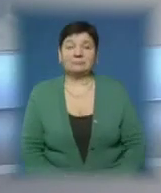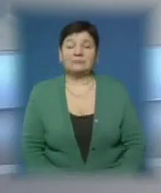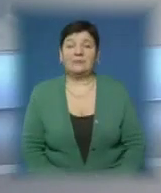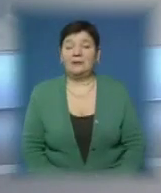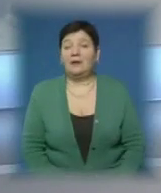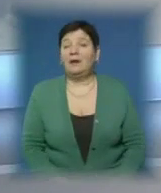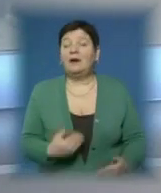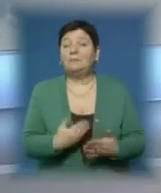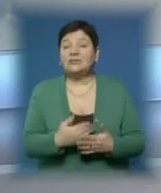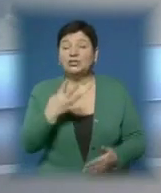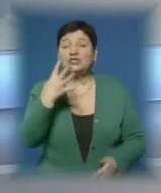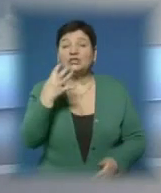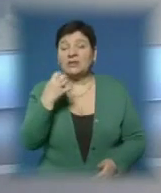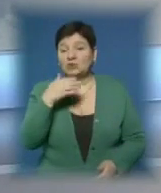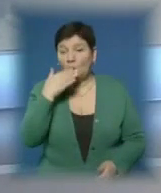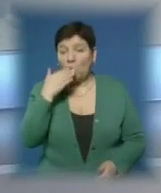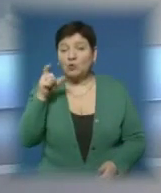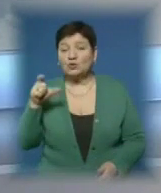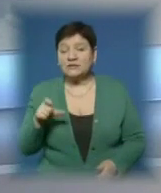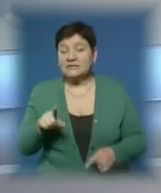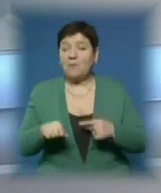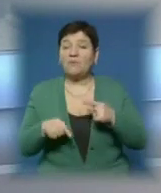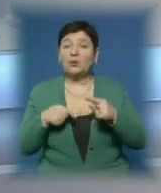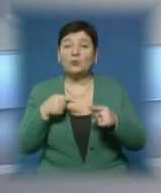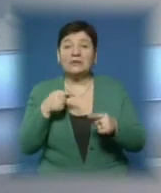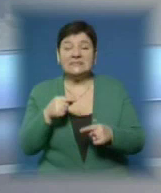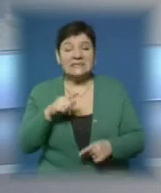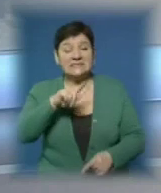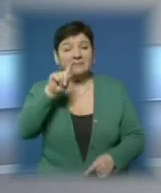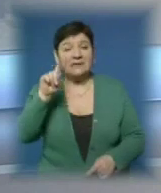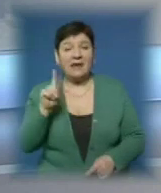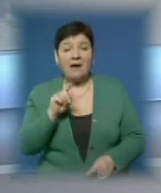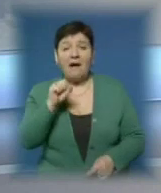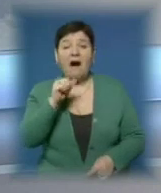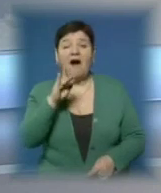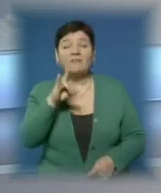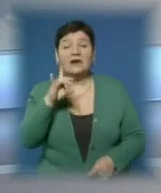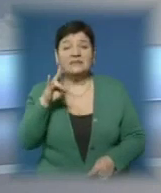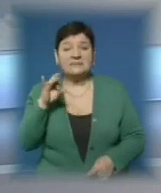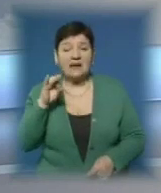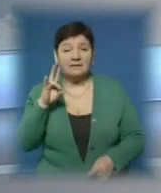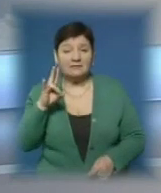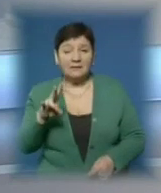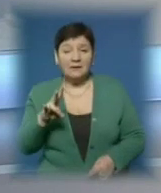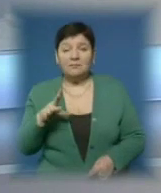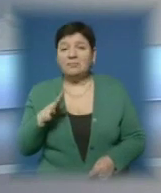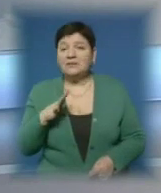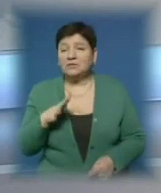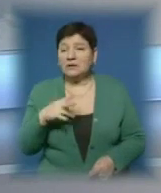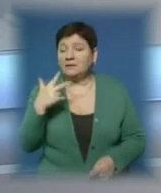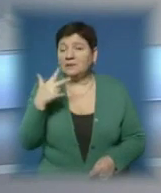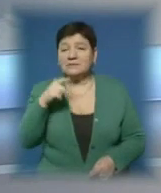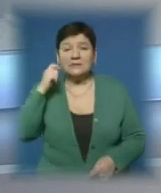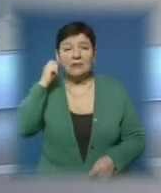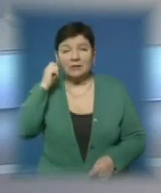Майже 400 ужгородців повернулися чверть століття тому з війни з Афганістані. Більшості з них не було в той час і 30